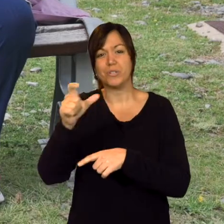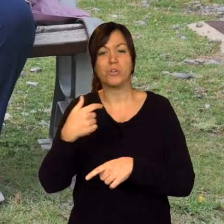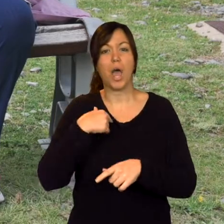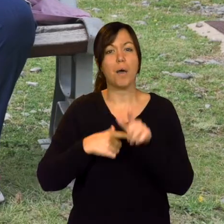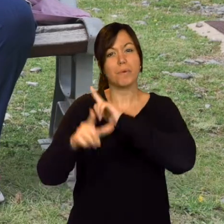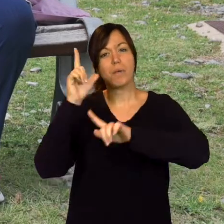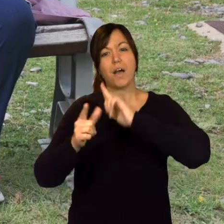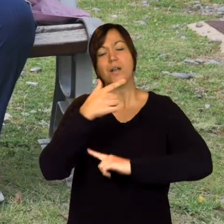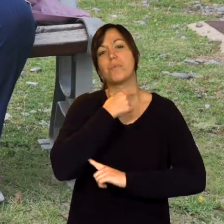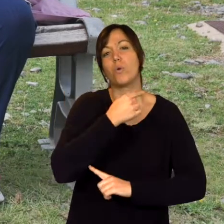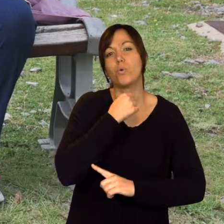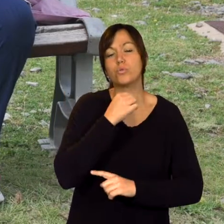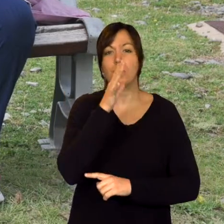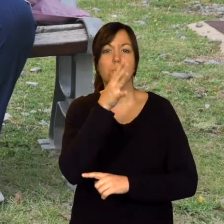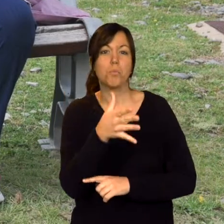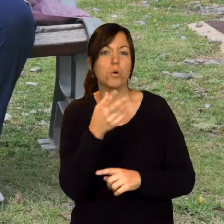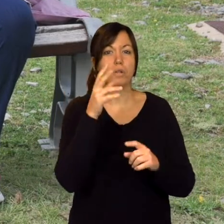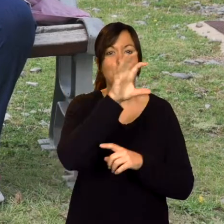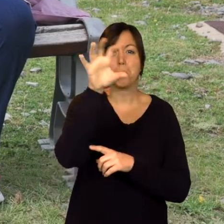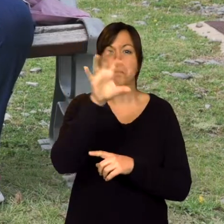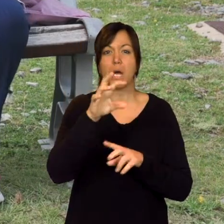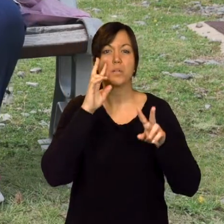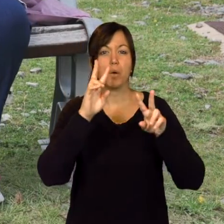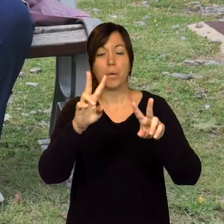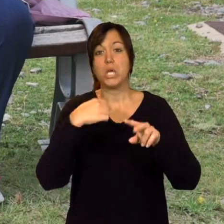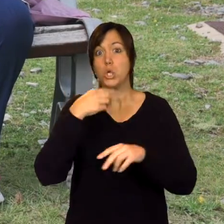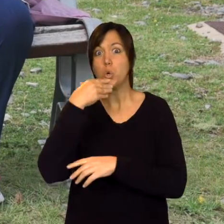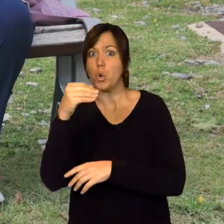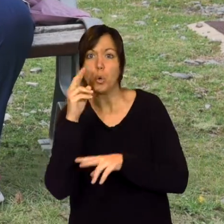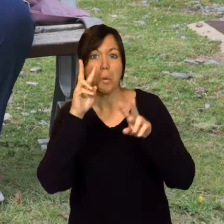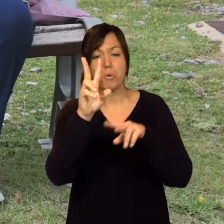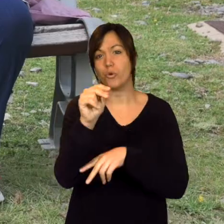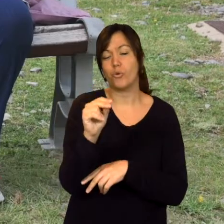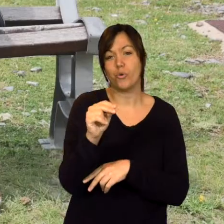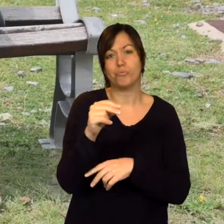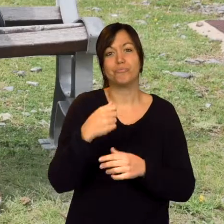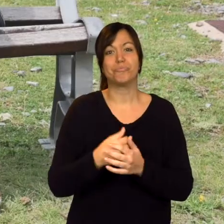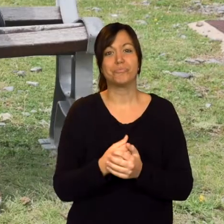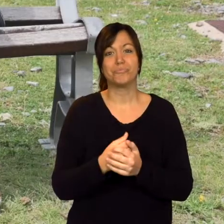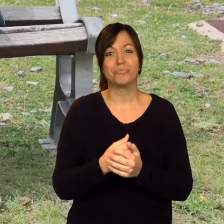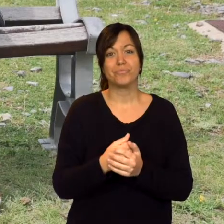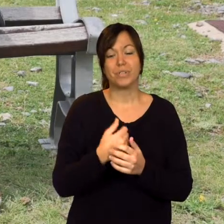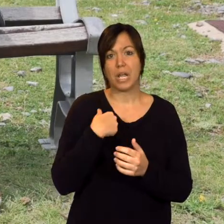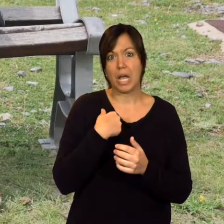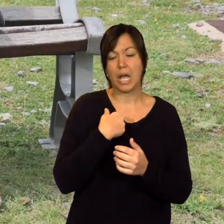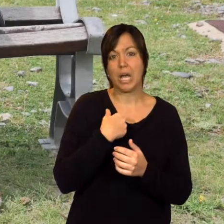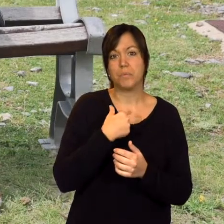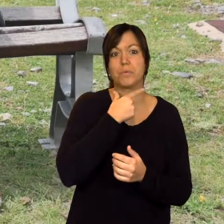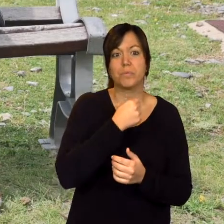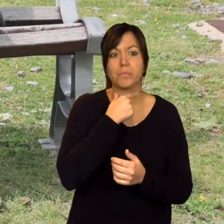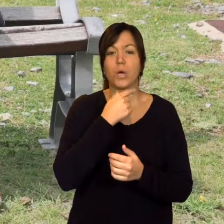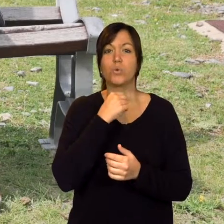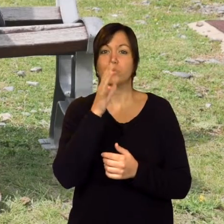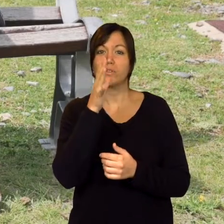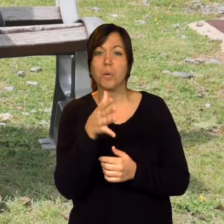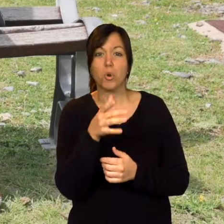m'agrada viatjar perquè així veig a altres països que no havia vist de jove. A mi m treballat perquè jo